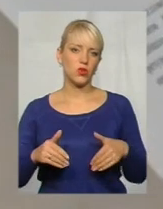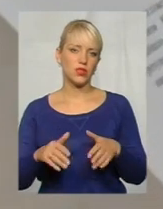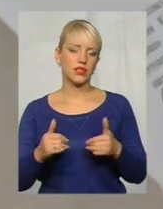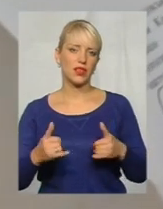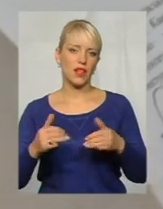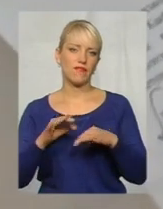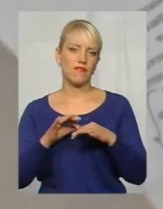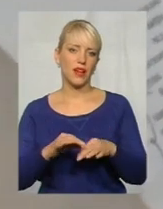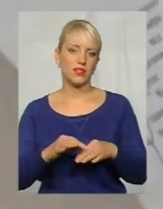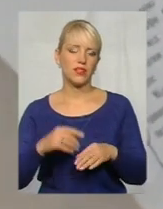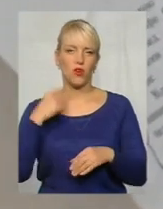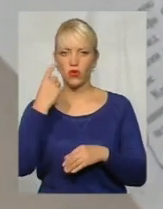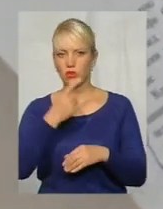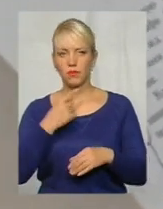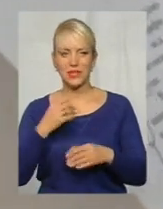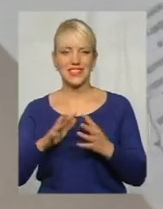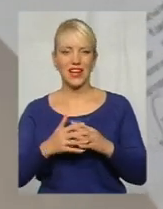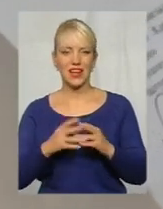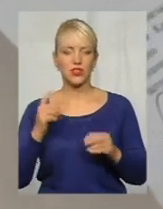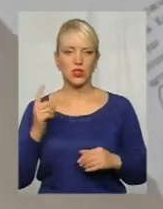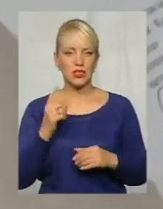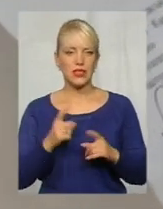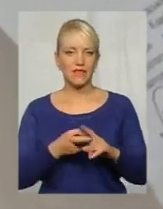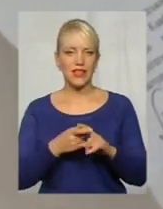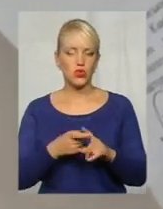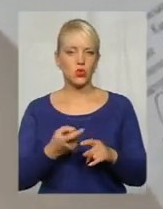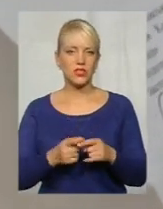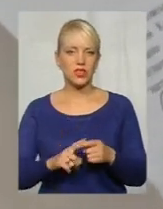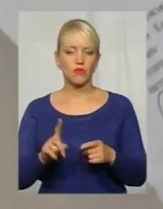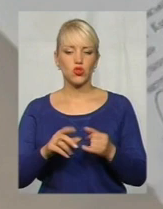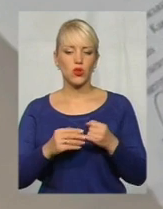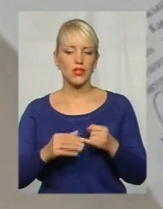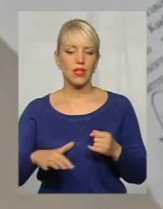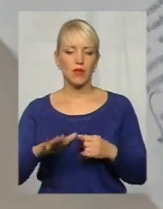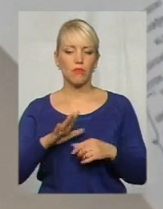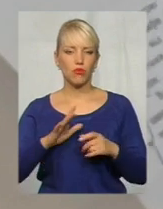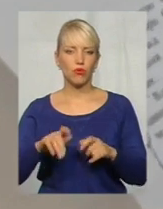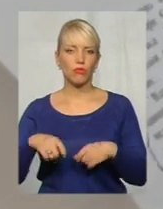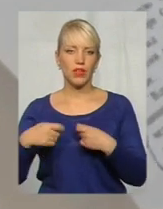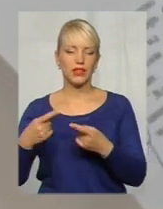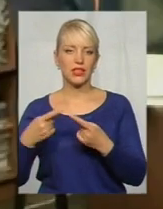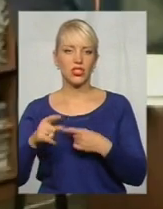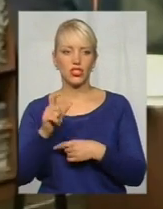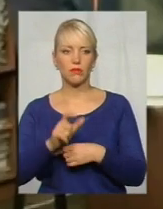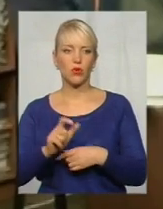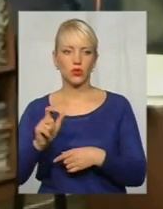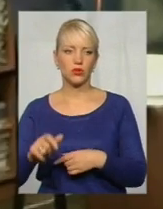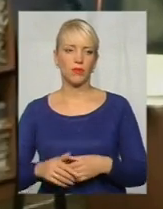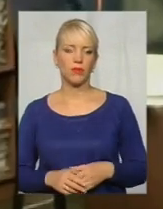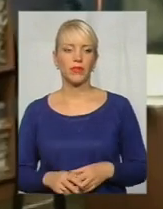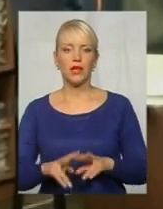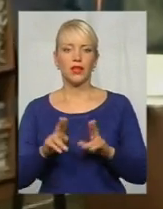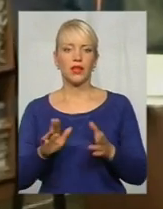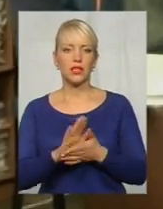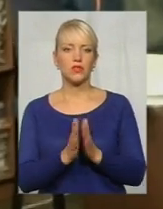особистого селянського господарства у зв'язку із тим, що земельну ділянку було передано іншим особам. Подібна ситуація